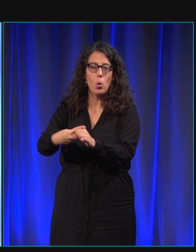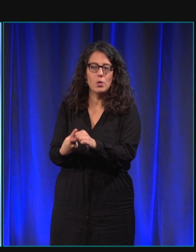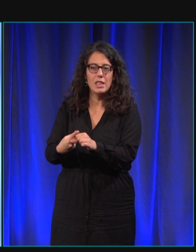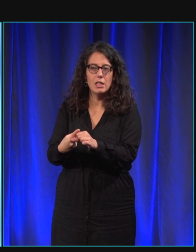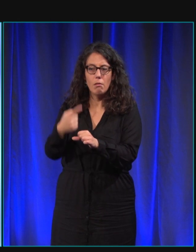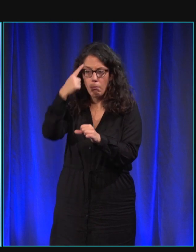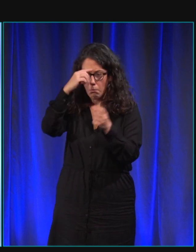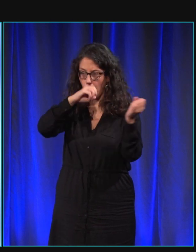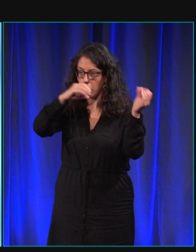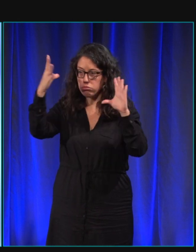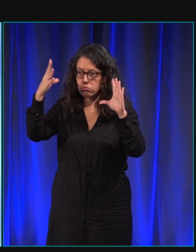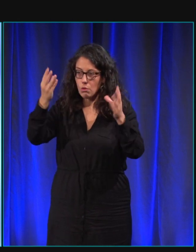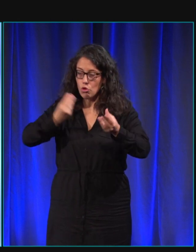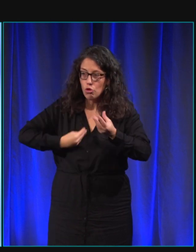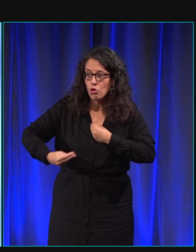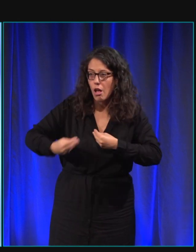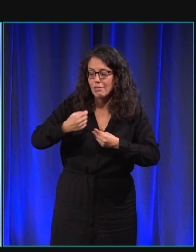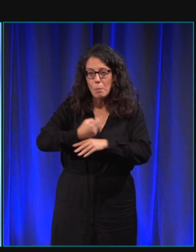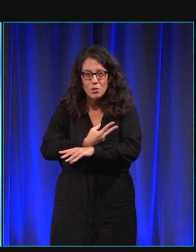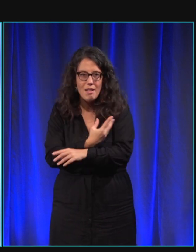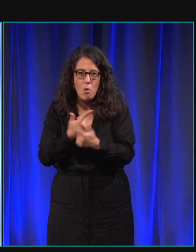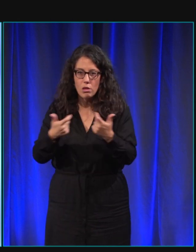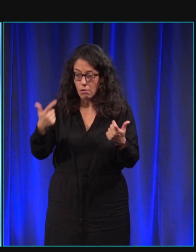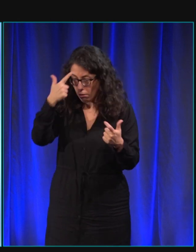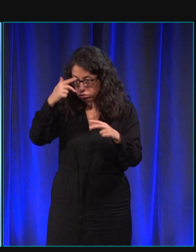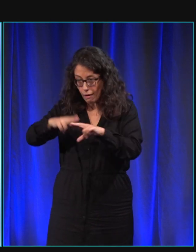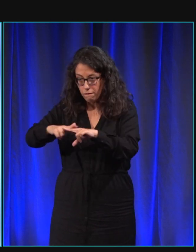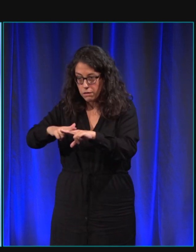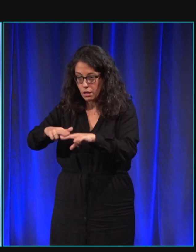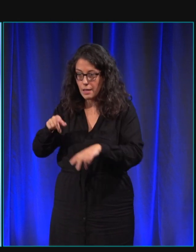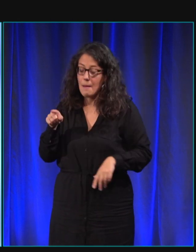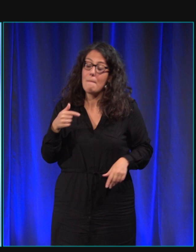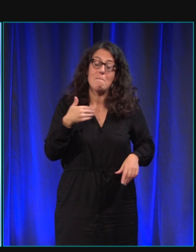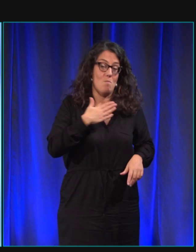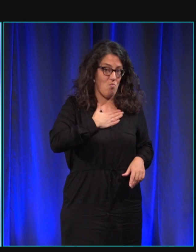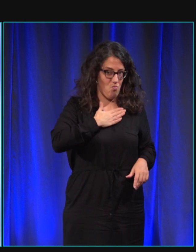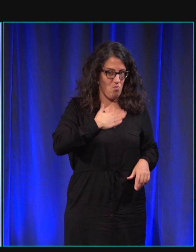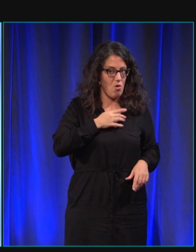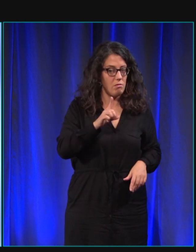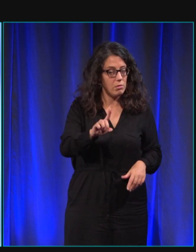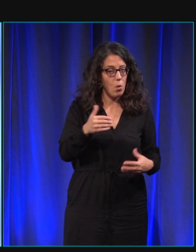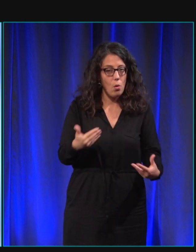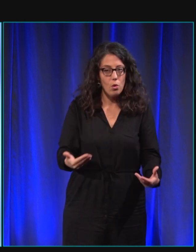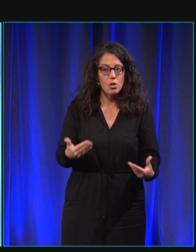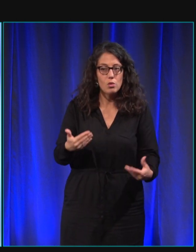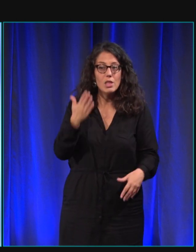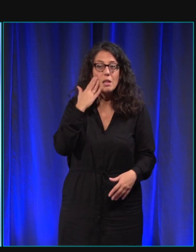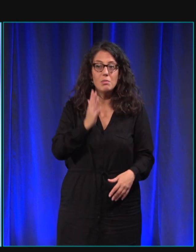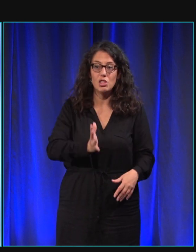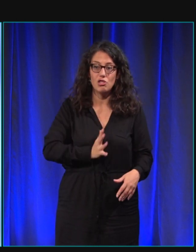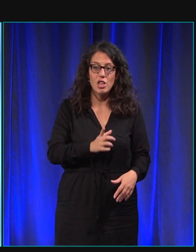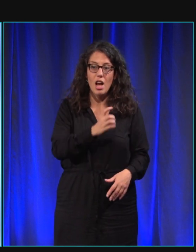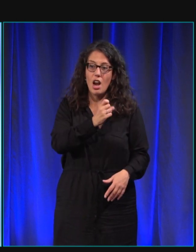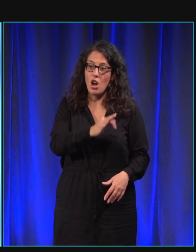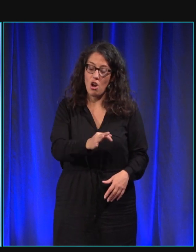que ça allait lui apporter émotionnellement mais moi ce qui est très évident par contre c'est qu'aujourd'hui je n'aurais pas LOL j'aurais dû arrêter mes